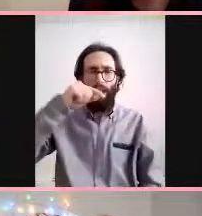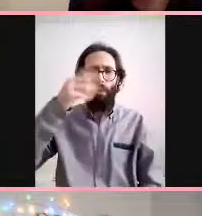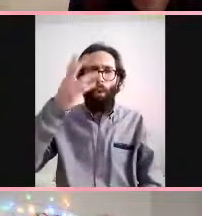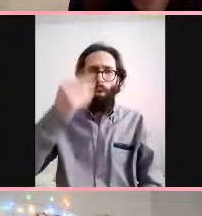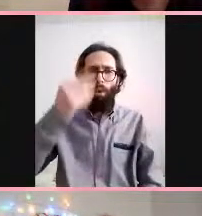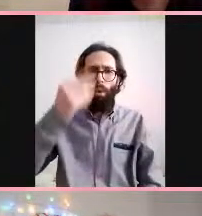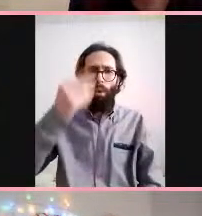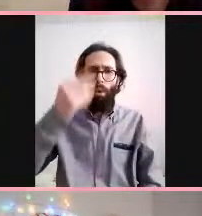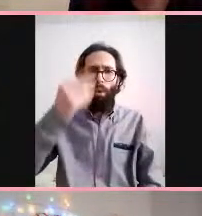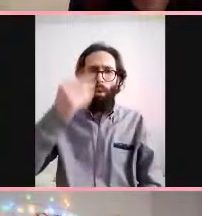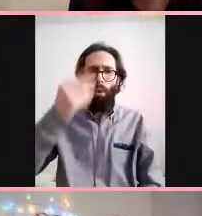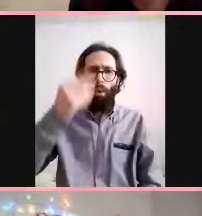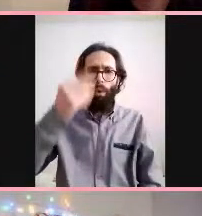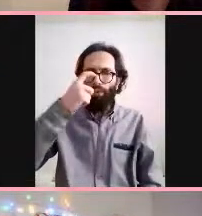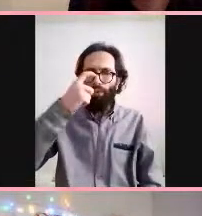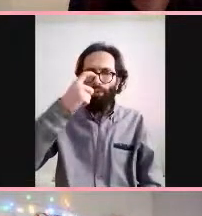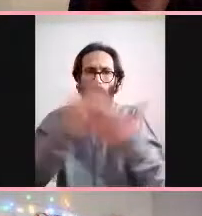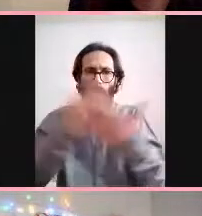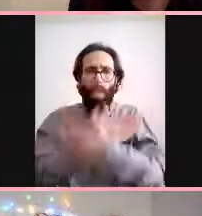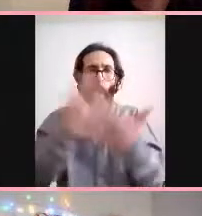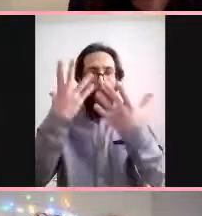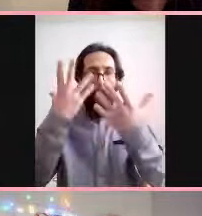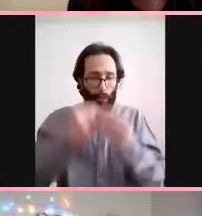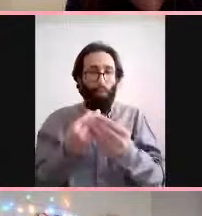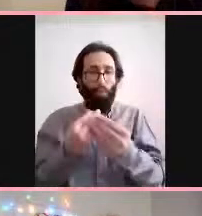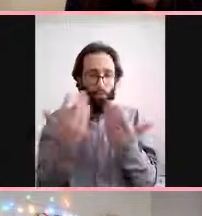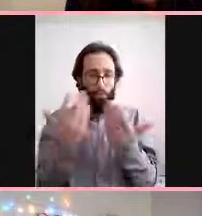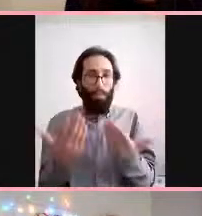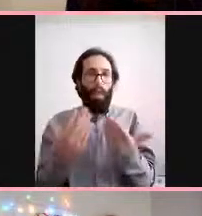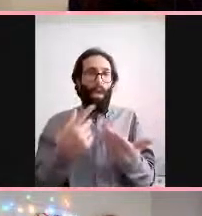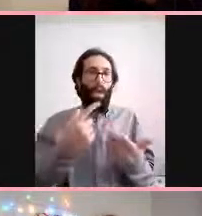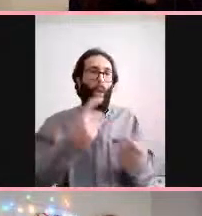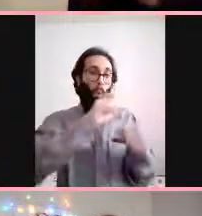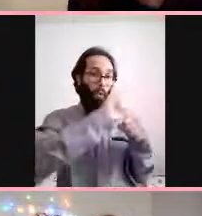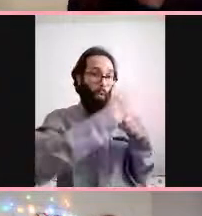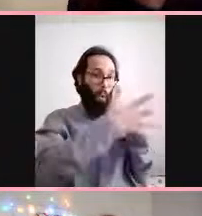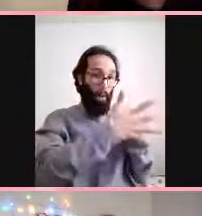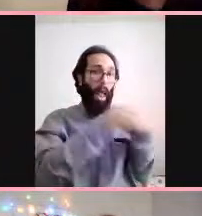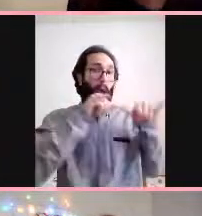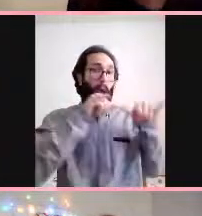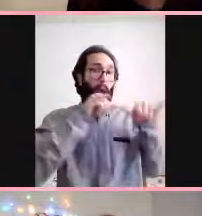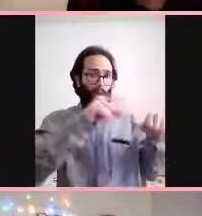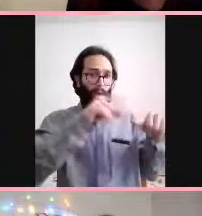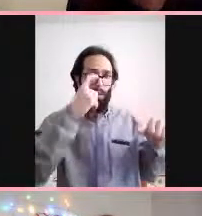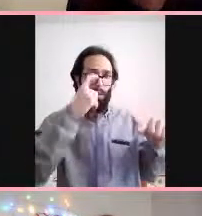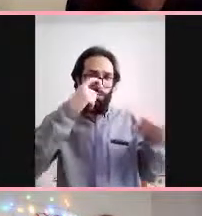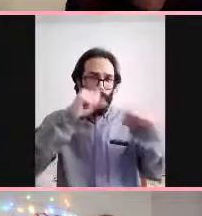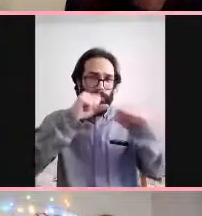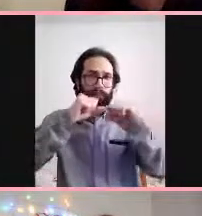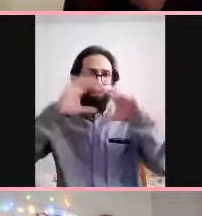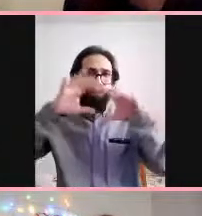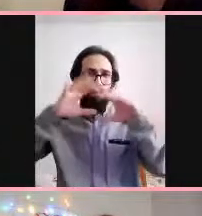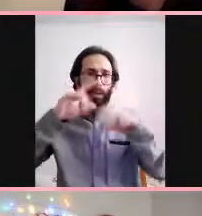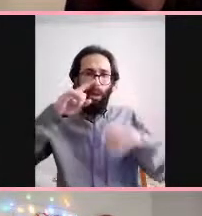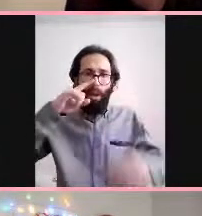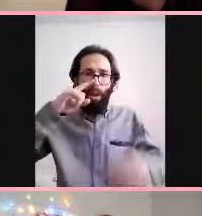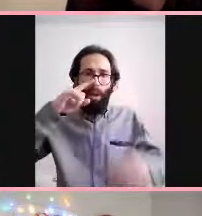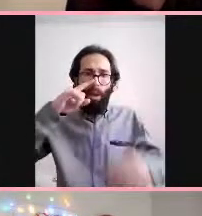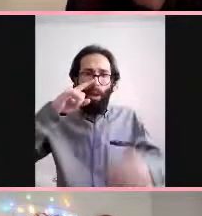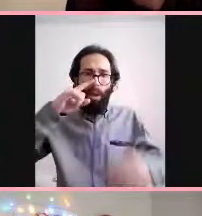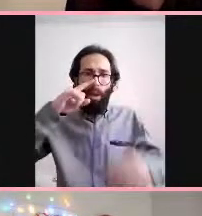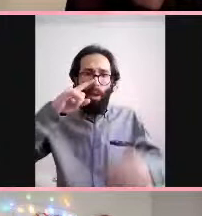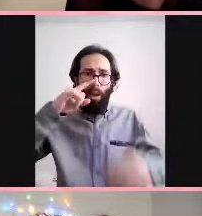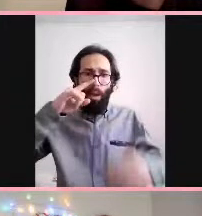COVID'de de bu şekilde mi işliyor bu süreç? Evet. Ona bakmışlar gerçekten. Değil.